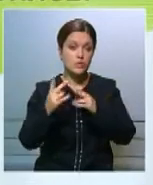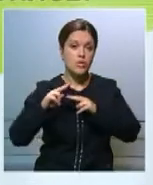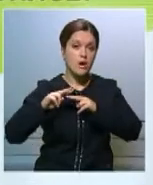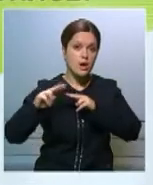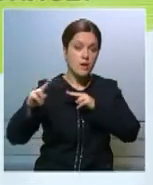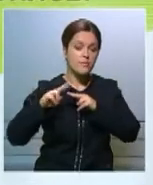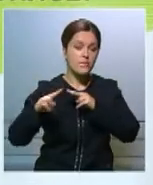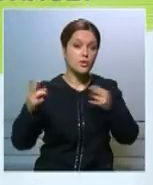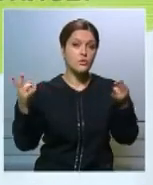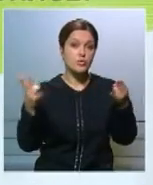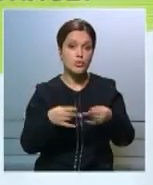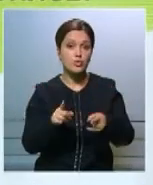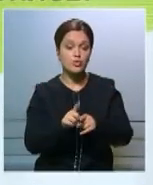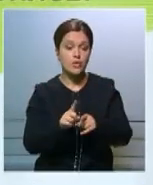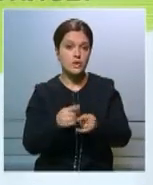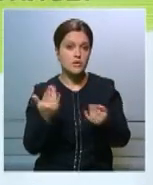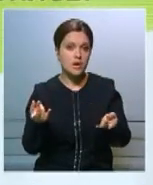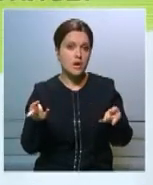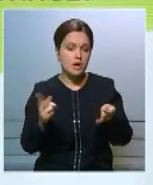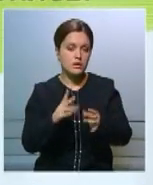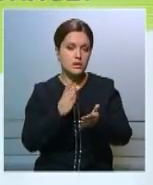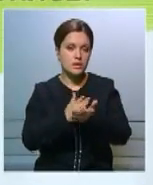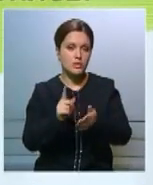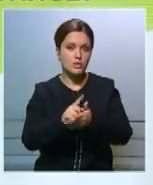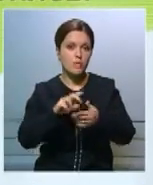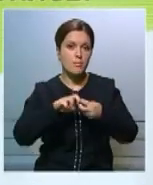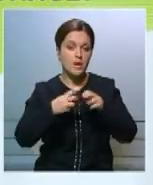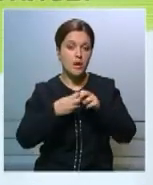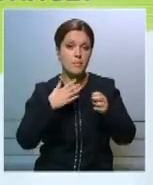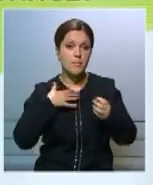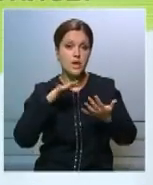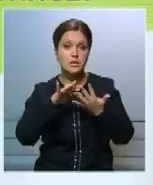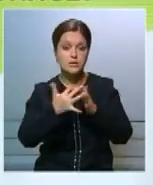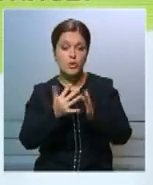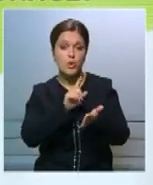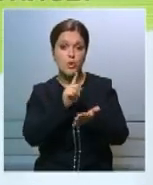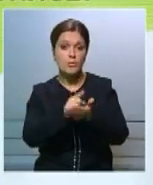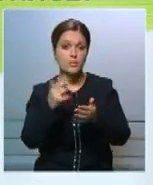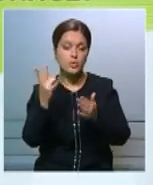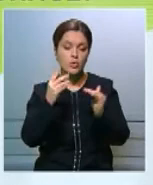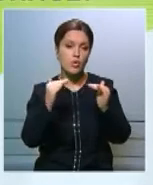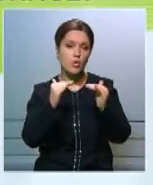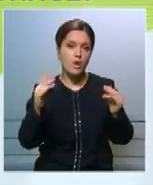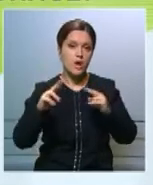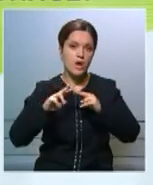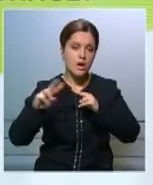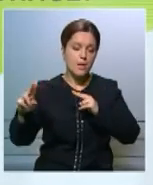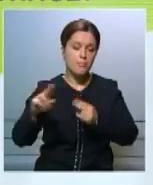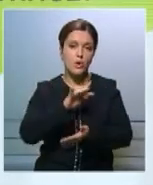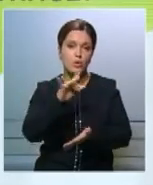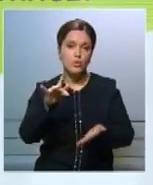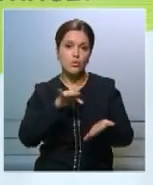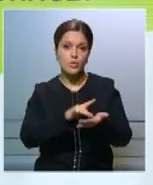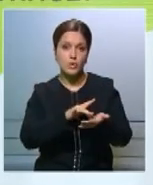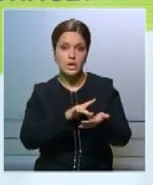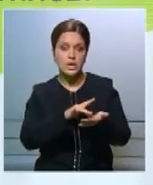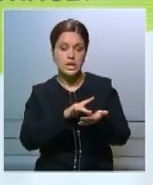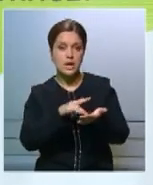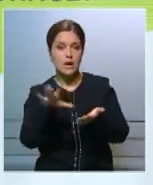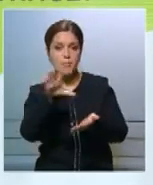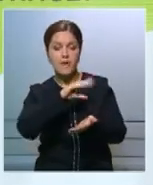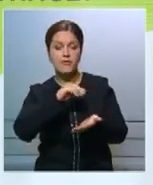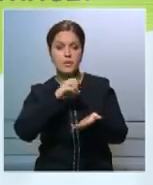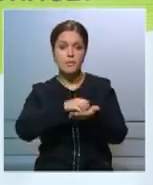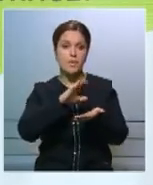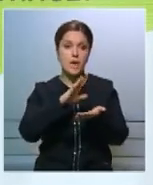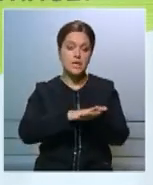также актуален. В принципе, мы село должны довести до уровня города по всем показателям,